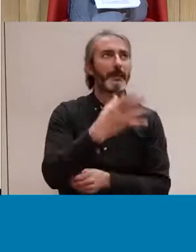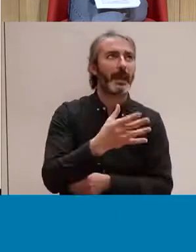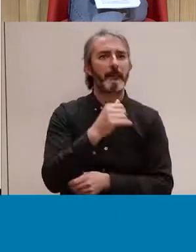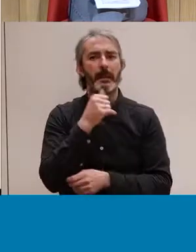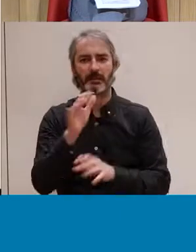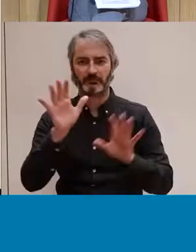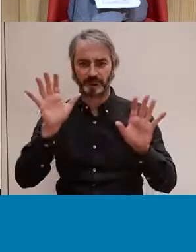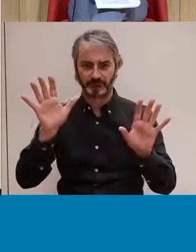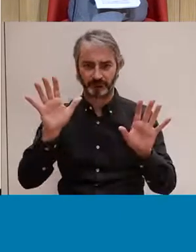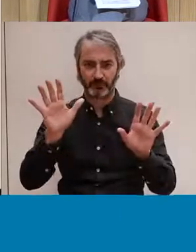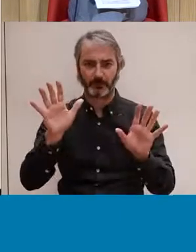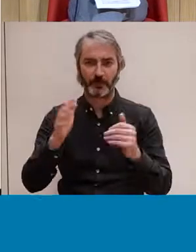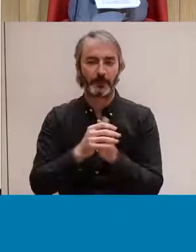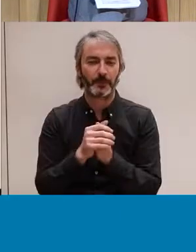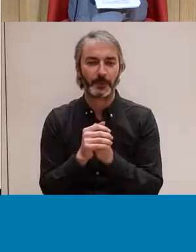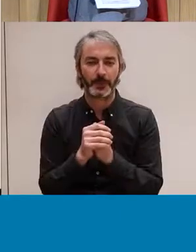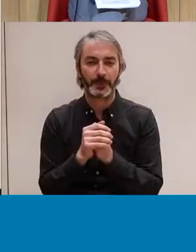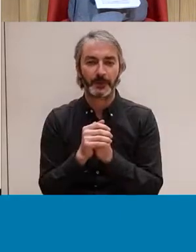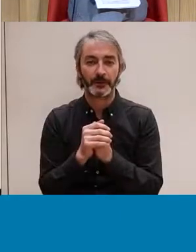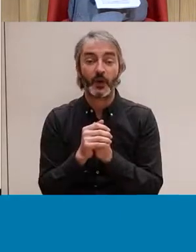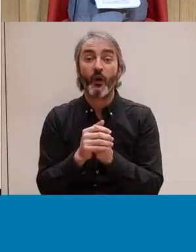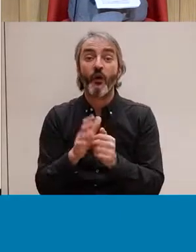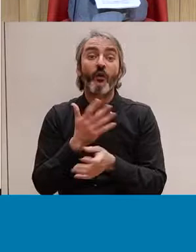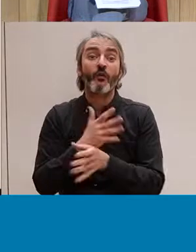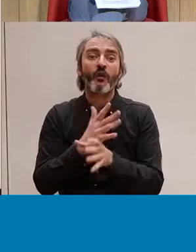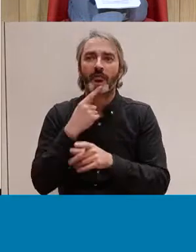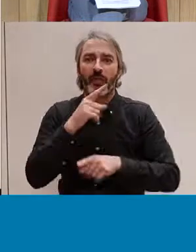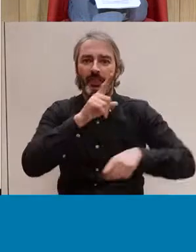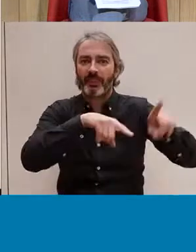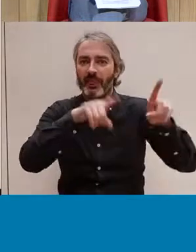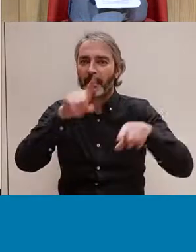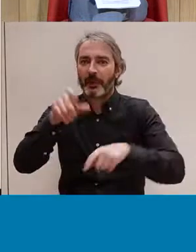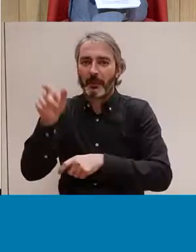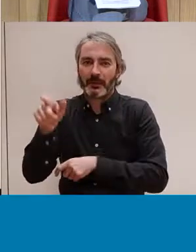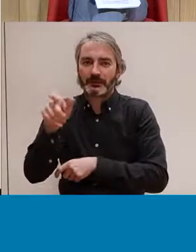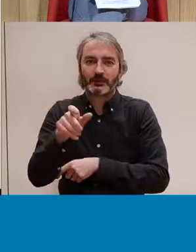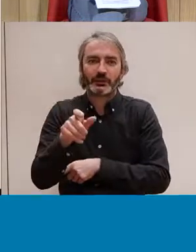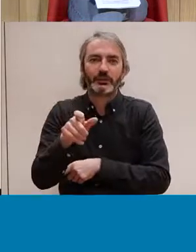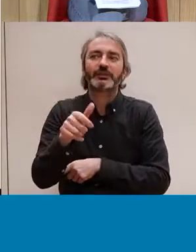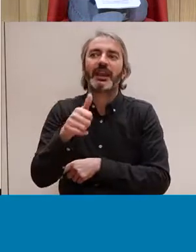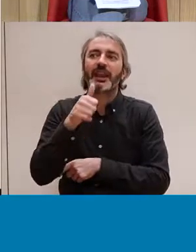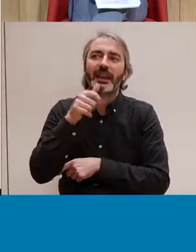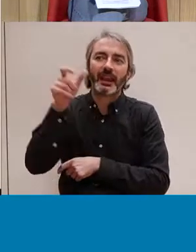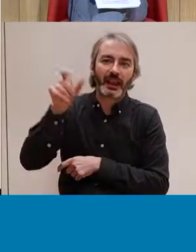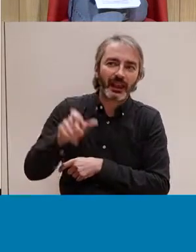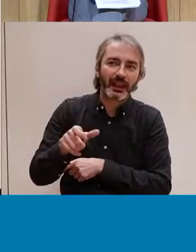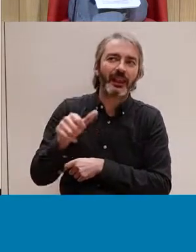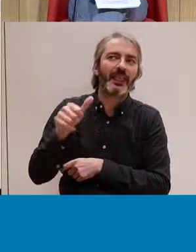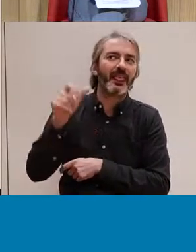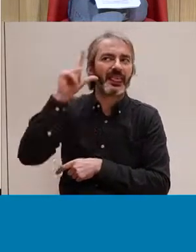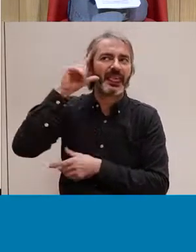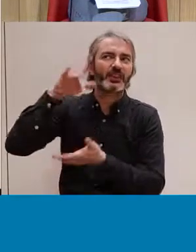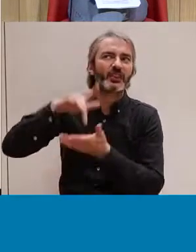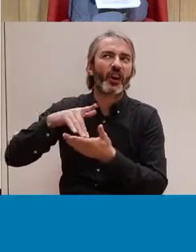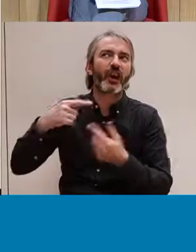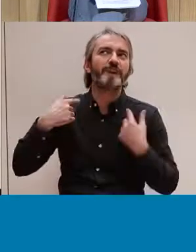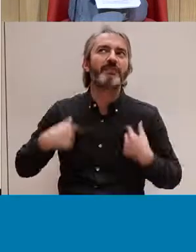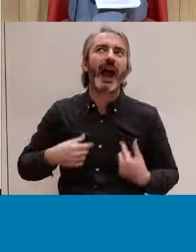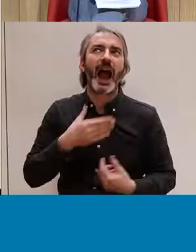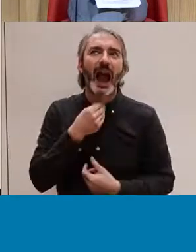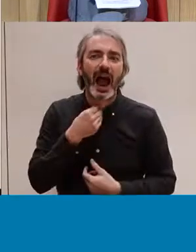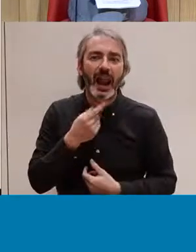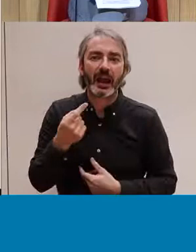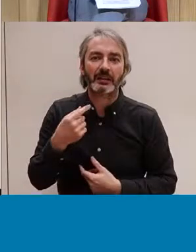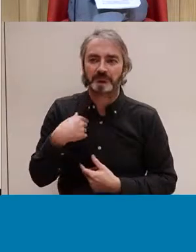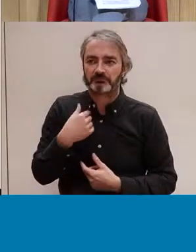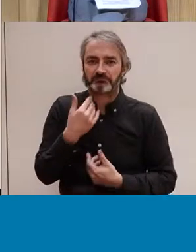molt generalitzada, sinó que el follar depèn molt de les persones que hi hagi implicades, del que els vingui de gust aquell dia i que sense comunicació això no